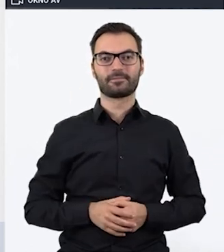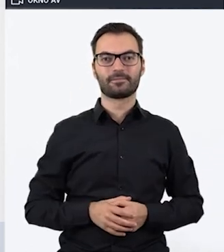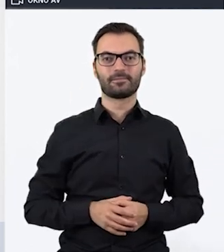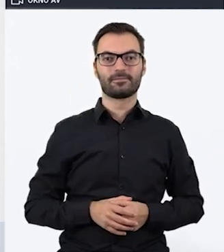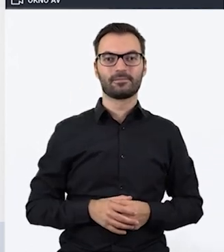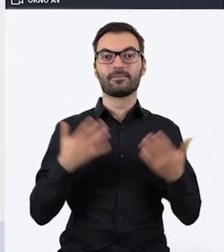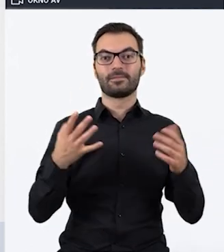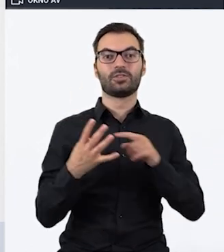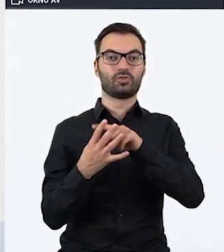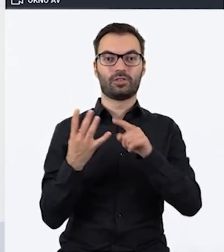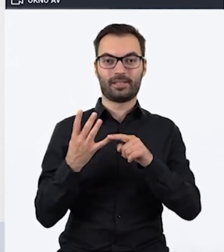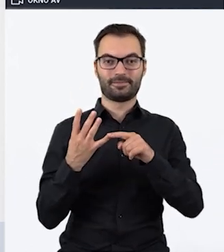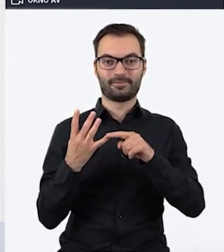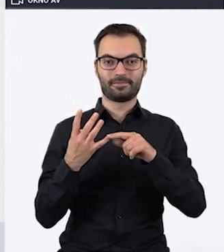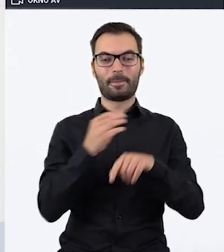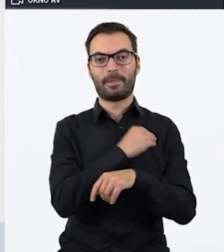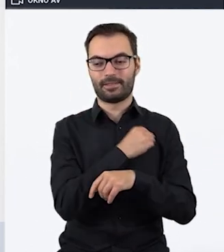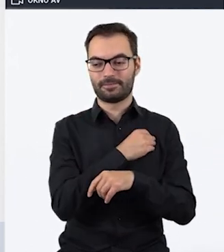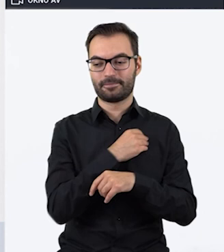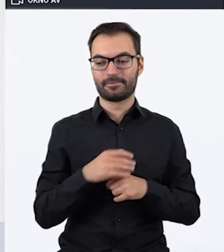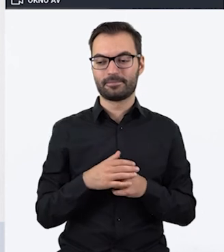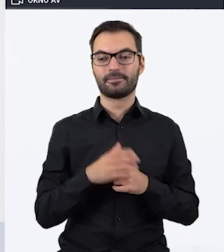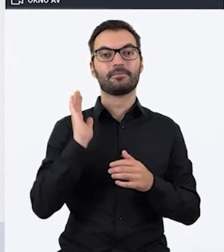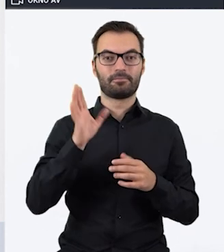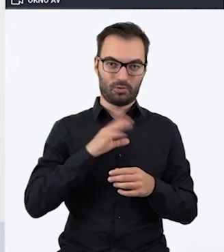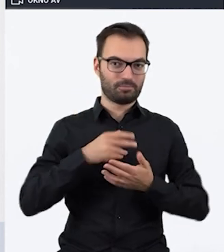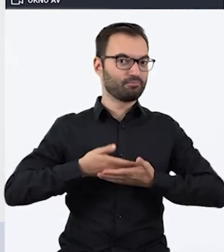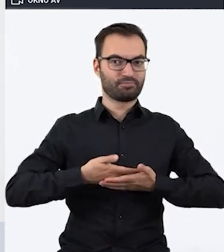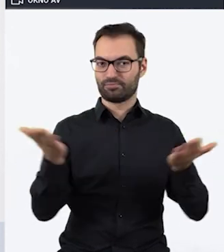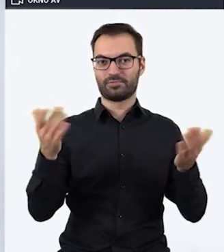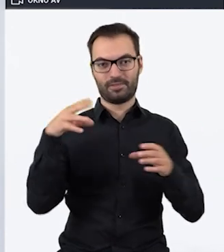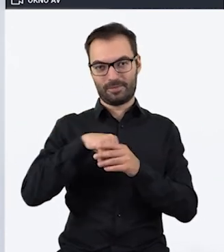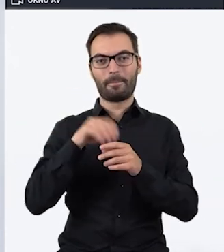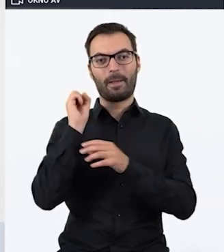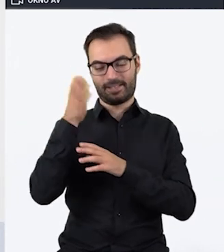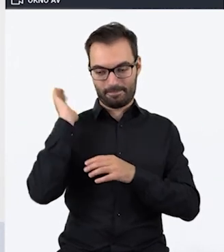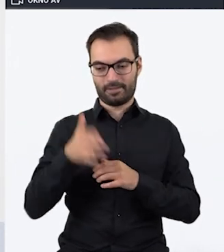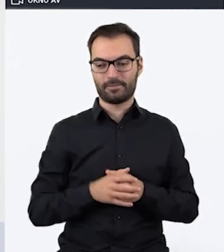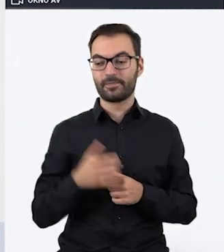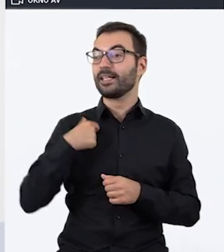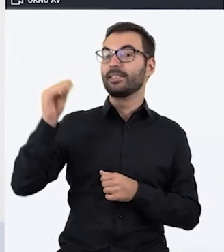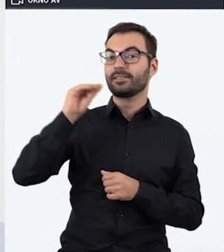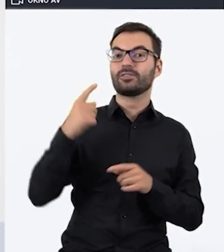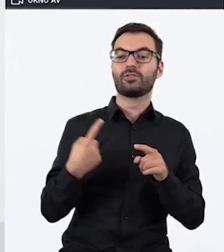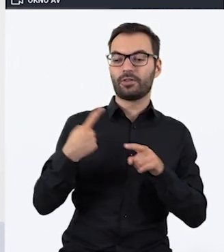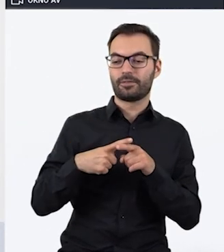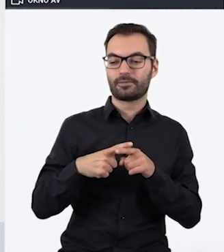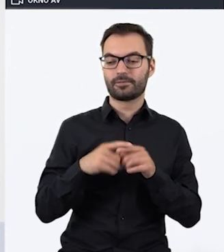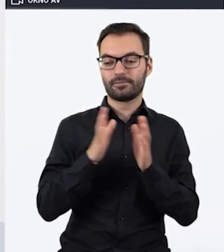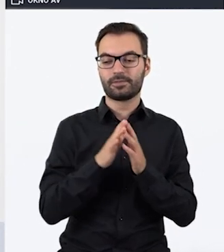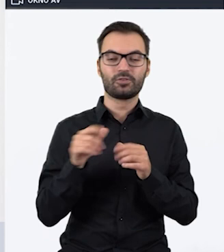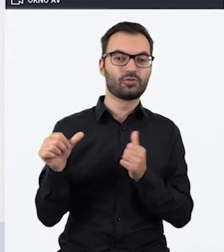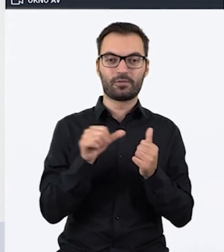i te cztery materiały będą też dostępne w tej prezentacji. Ja tylko Kseniu dodam, jakbyś mogła jeszcze